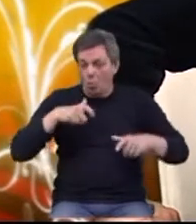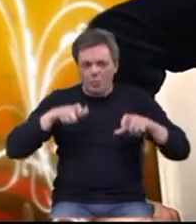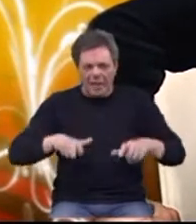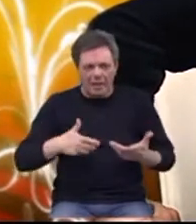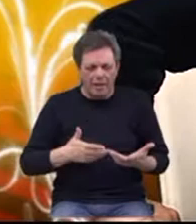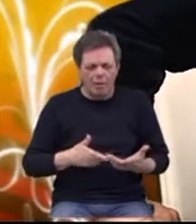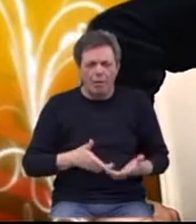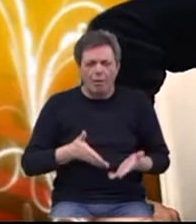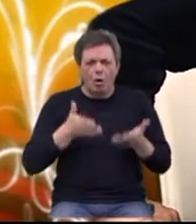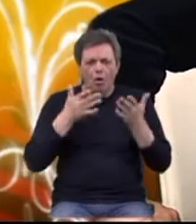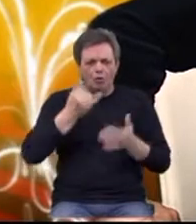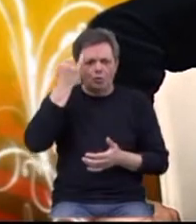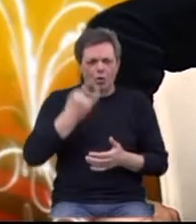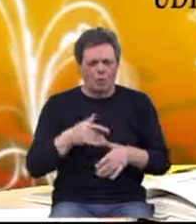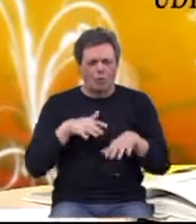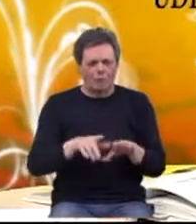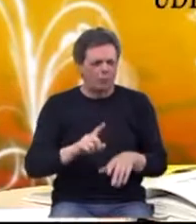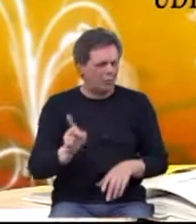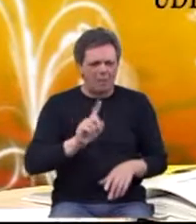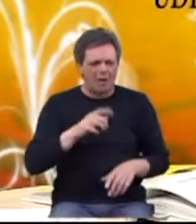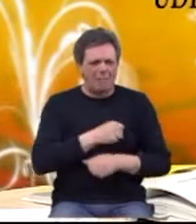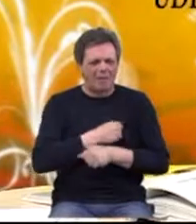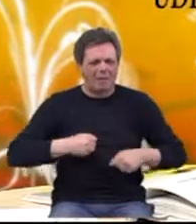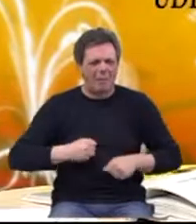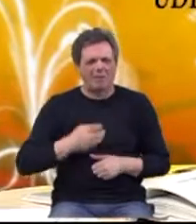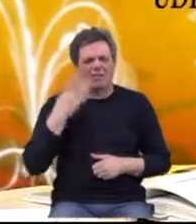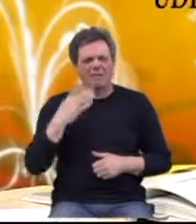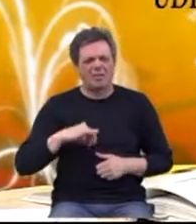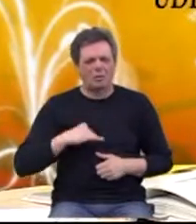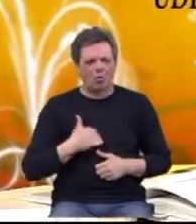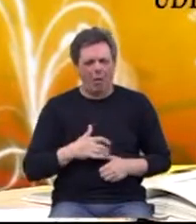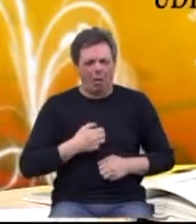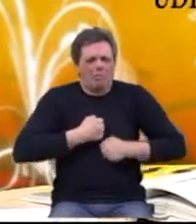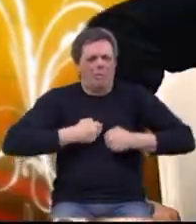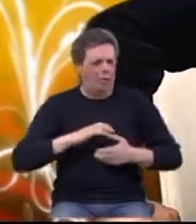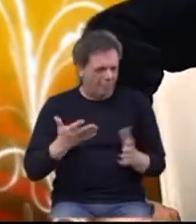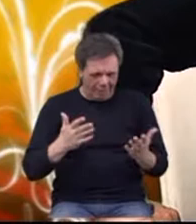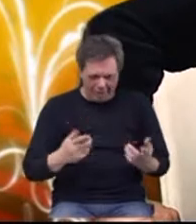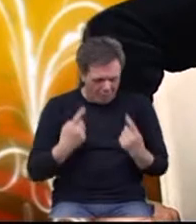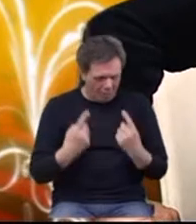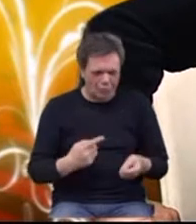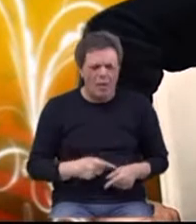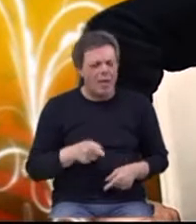dobi, onda su to mršavi ljudi. Vi nemate debelih 90-godišnjaka i nemate